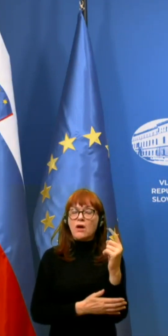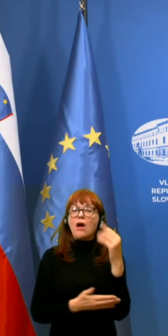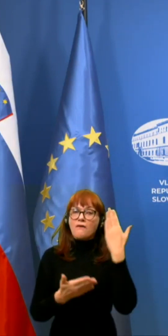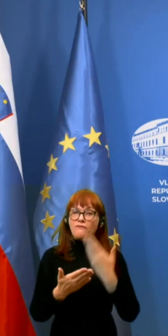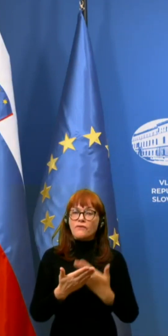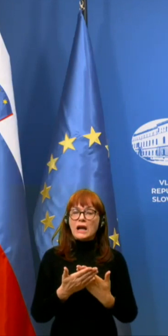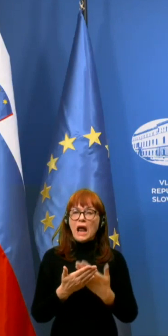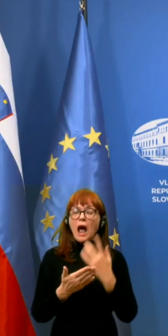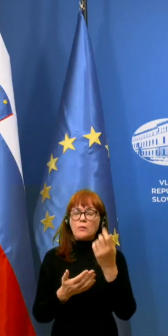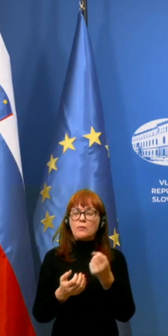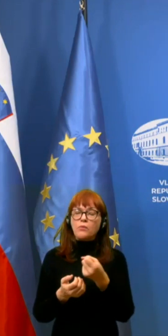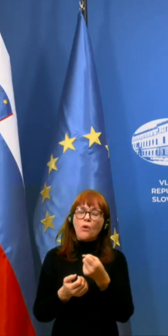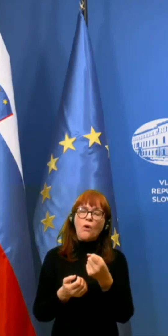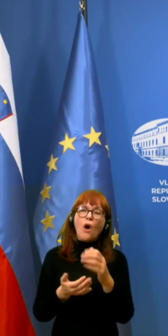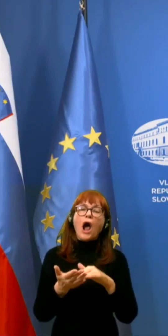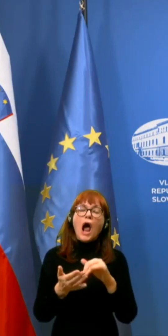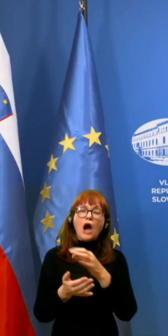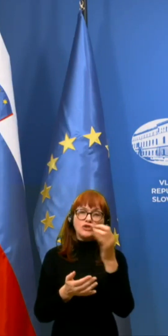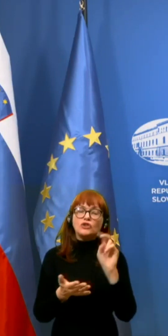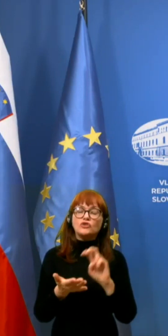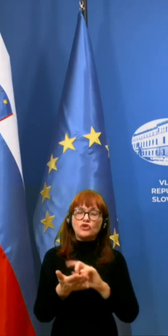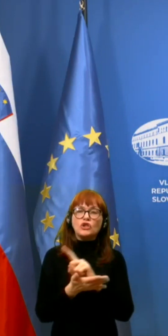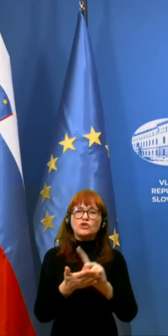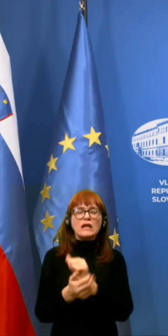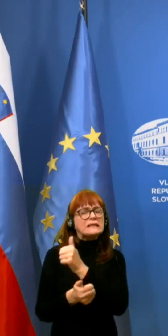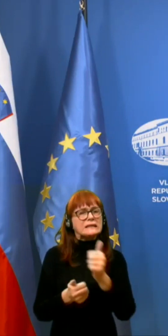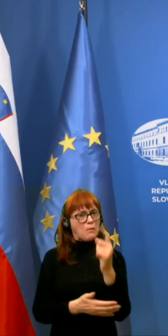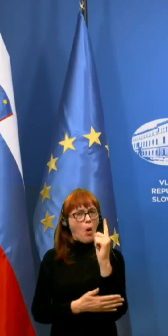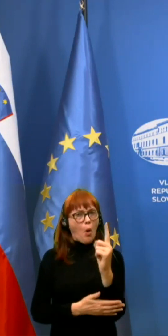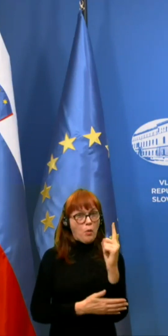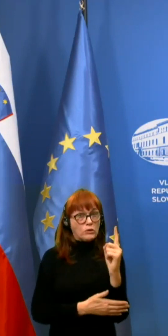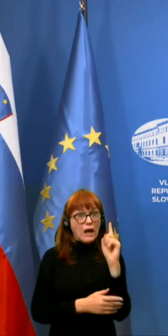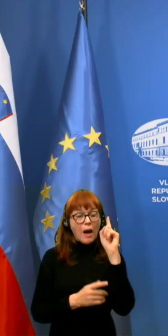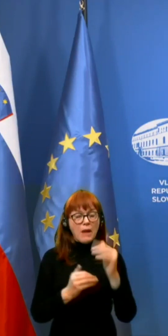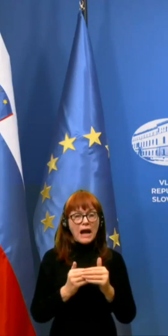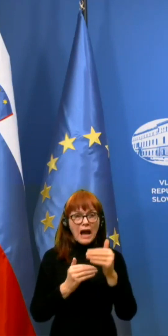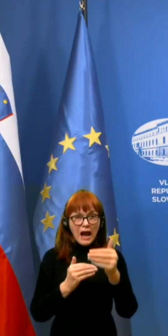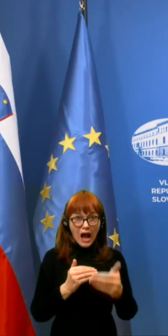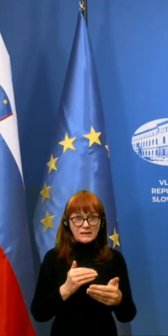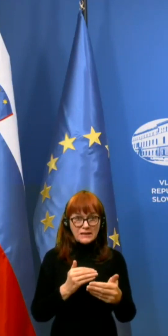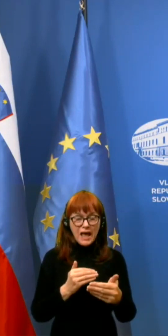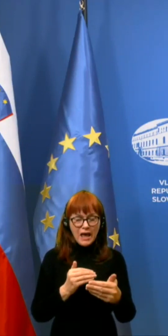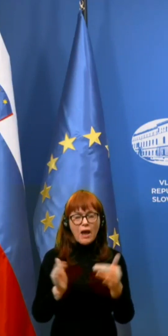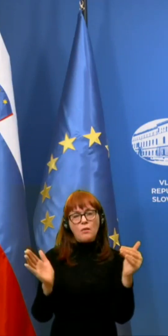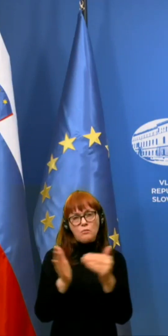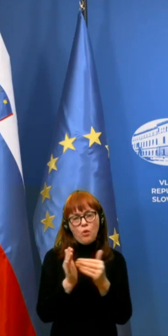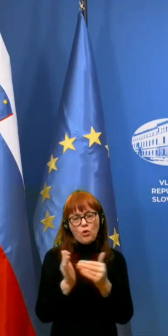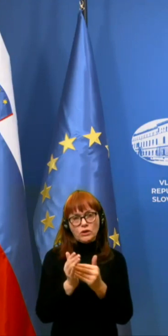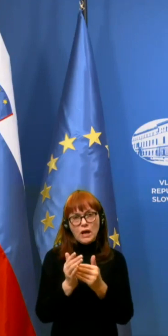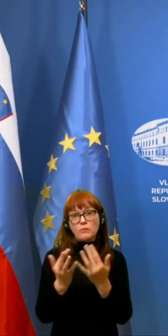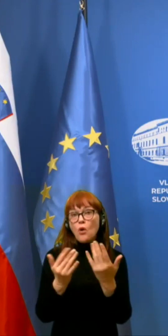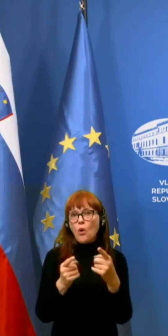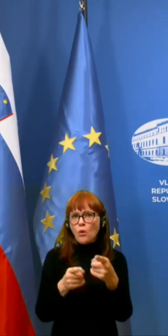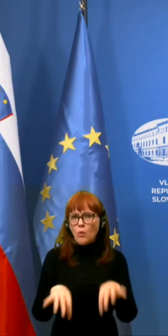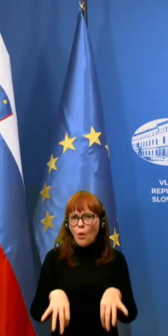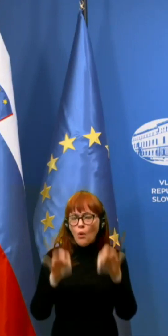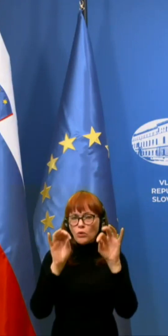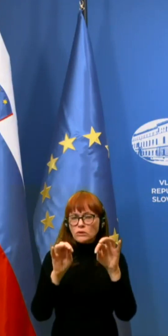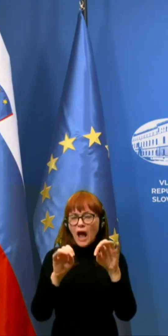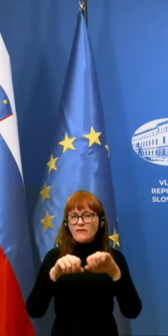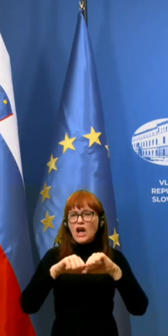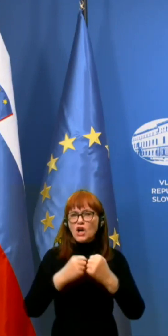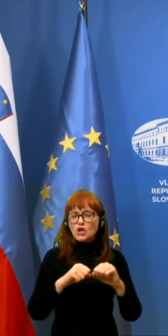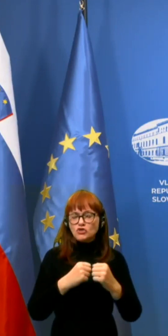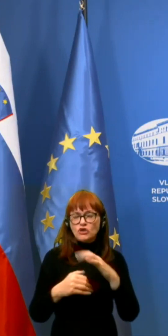Verjamem, da bo v kakšen dan še čas za zgolj opozarjene. kasneje, pa bo seveda potrebno, v koliko se bo ogotavljalo, so kršitve